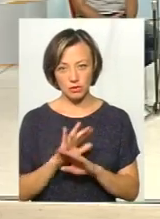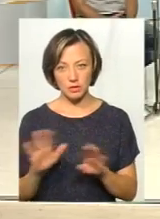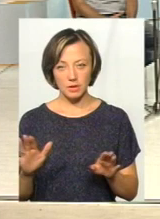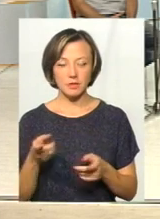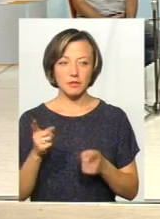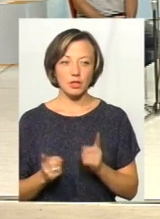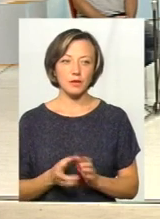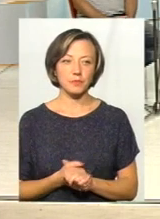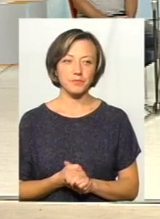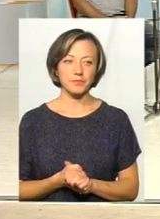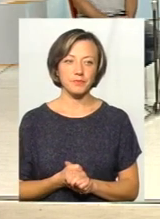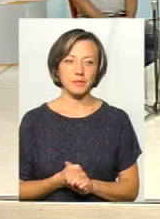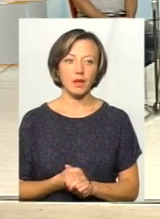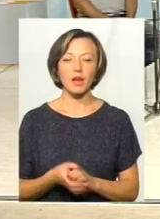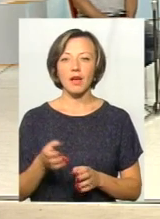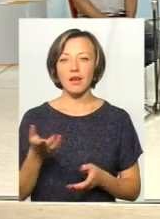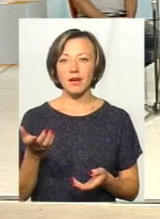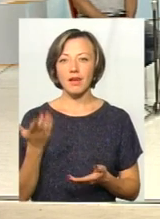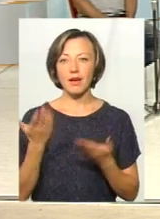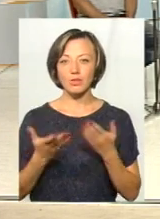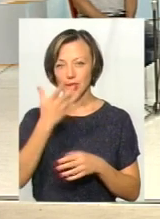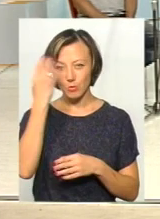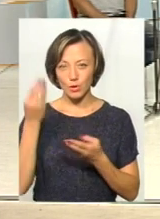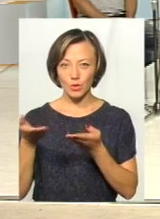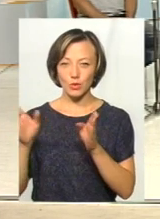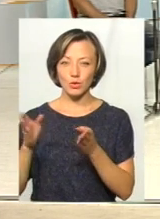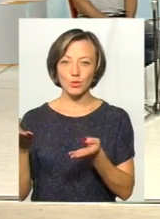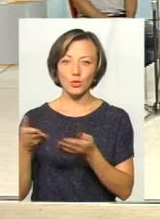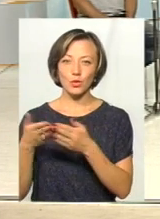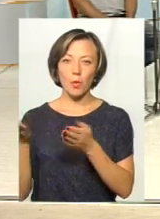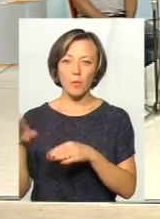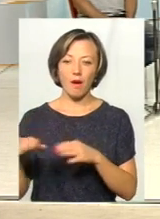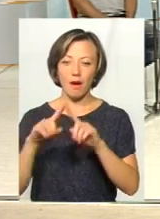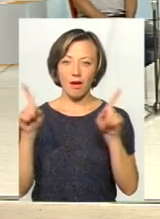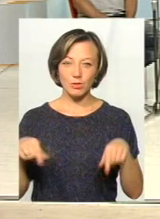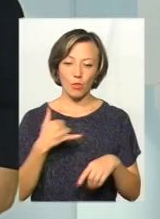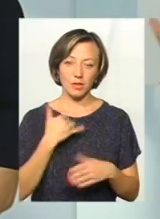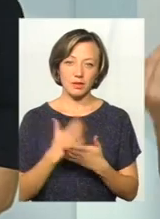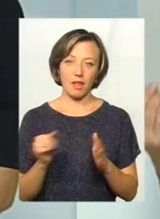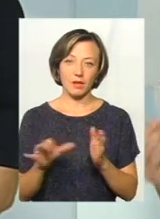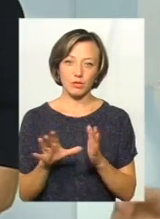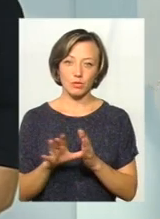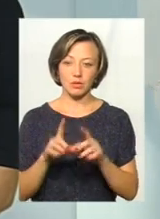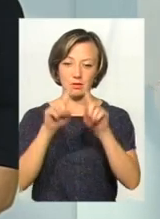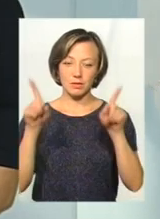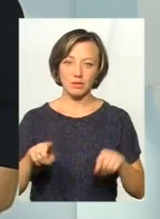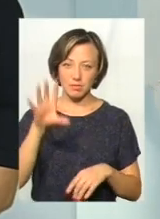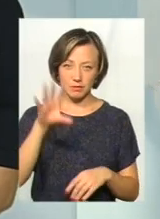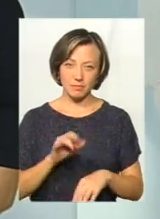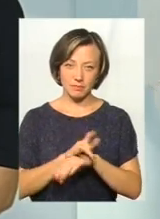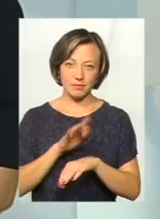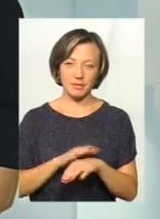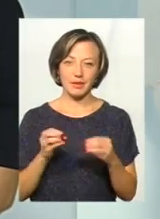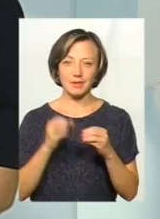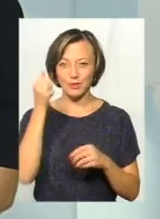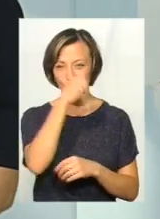Значайно. Особливо, коли він карточку забуде, той пацієнт вдома, а в вже є електронна карточка з його анамнезом за останні